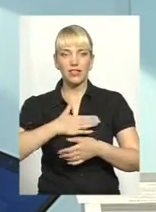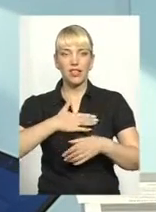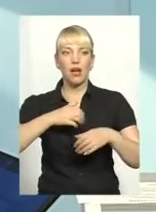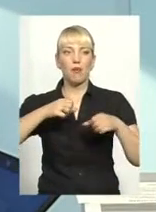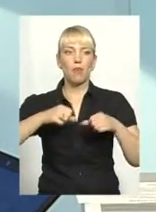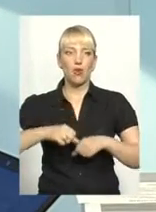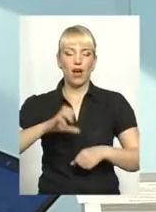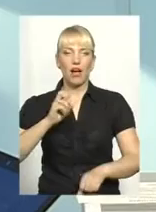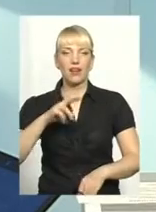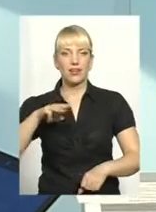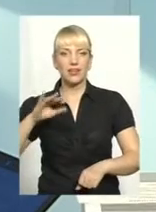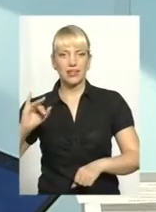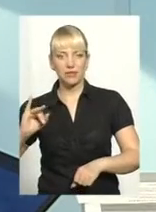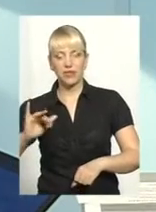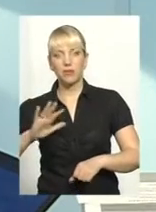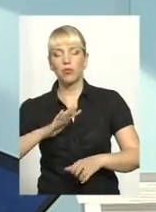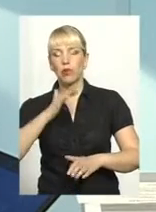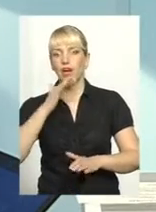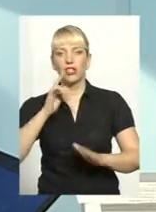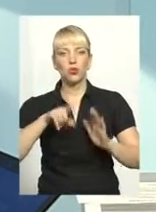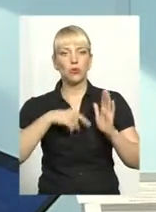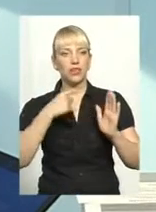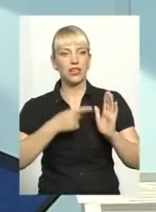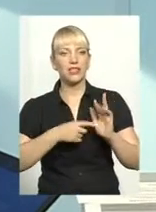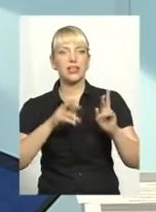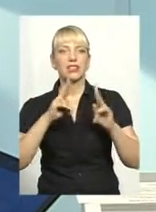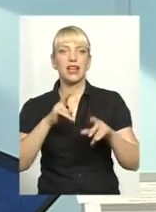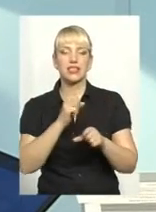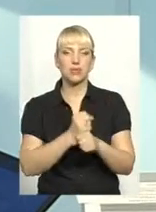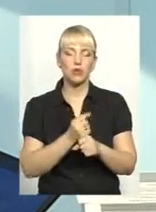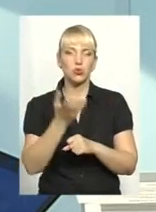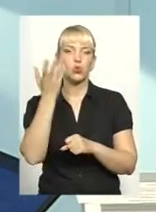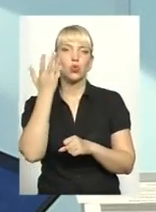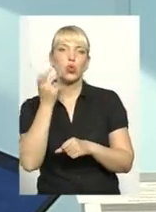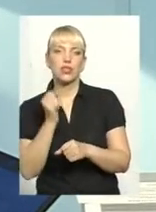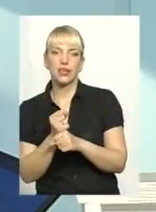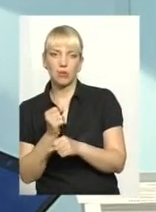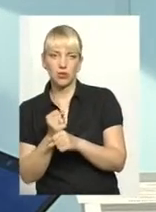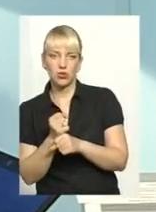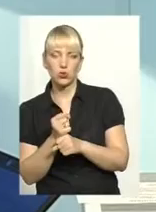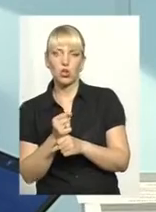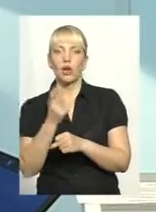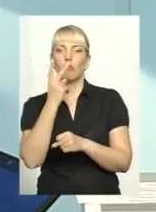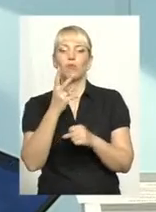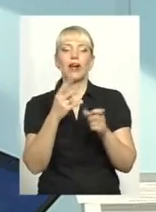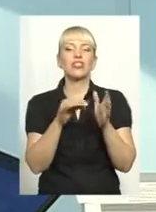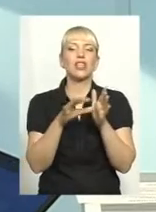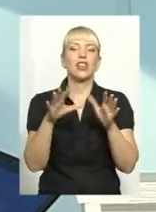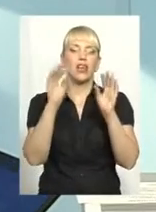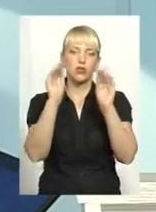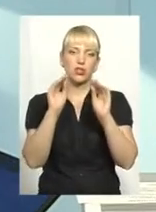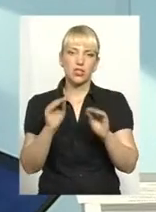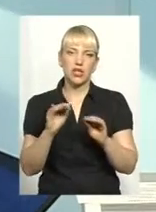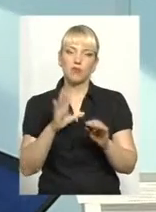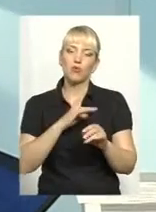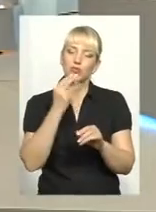і було дуже багато запитань з приводу, як запрацює, коли запрацює, побачити саму цю електронну декларацію,